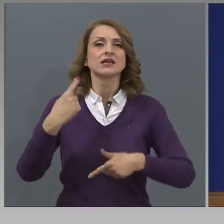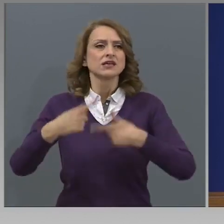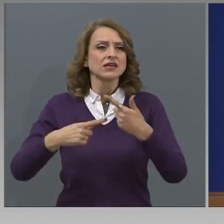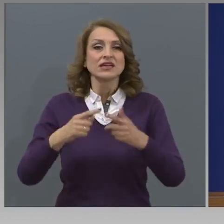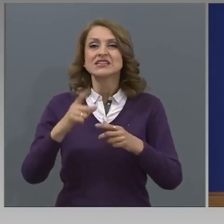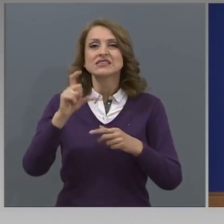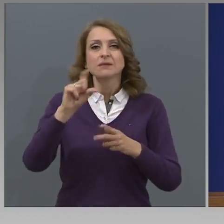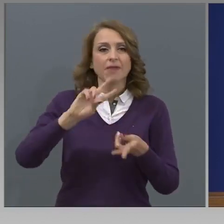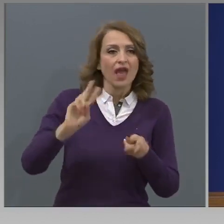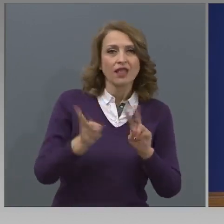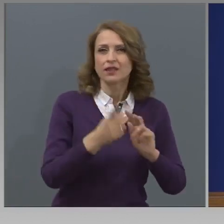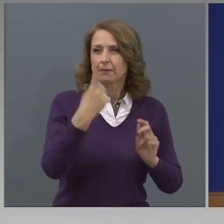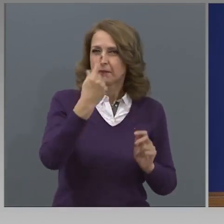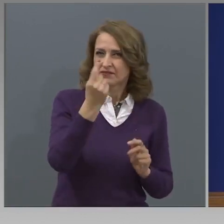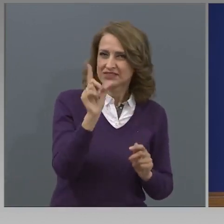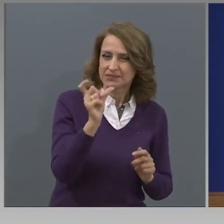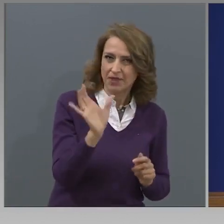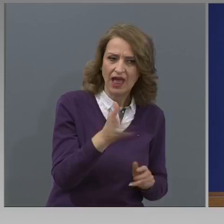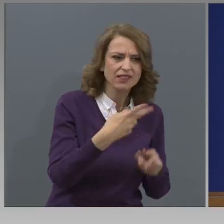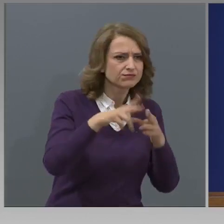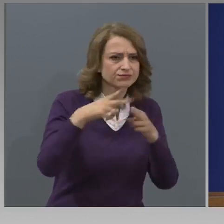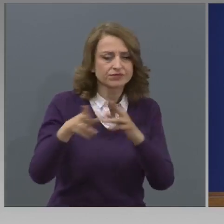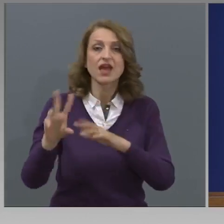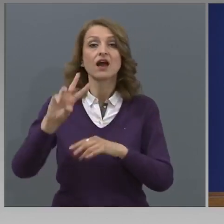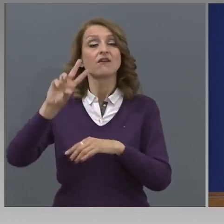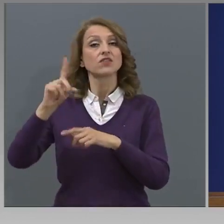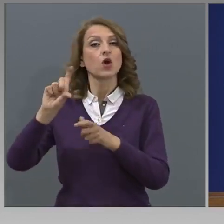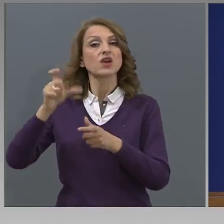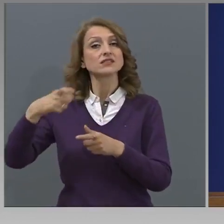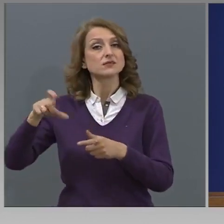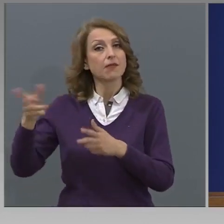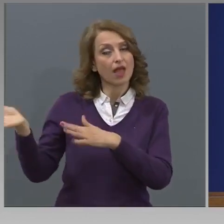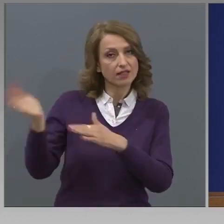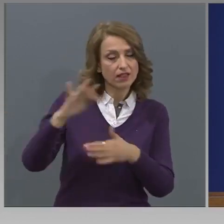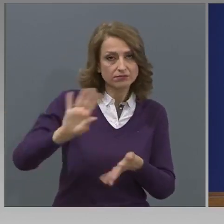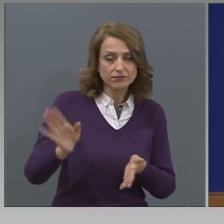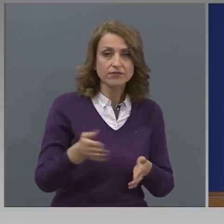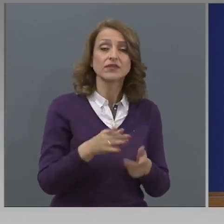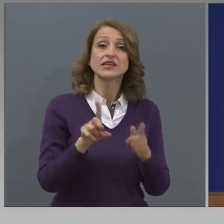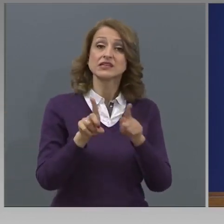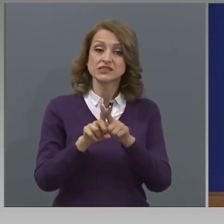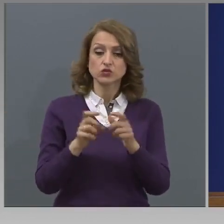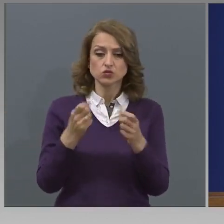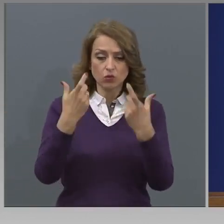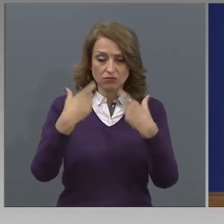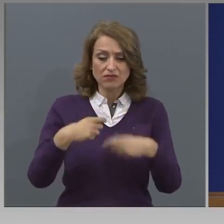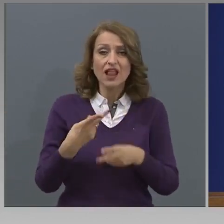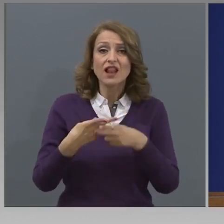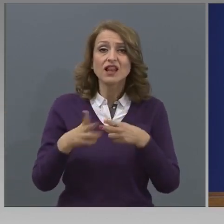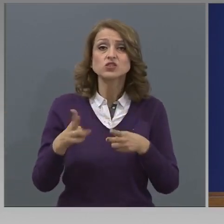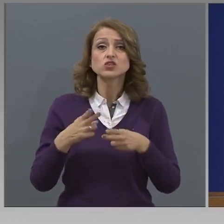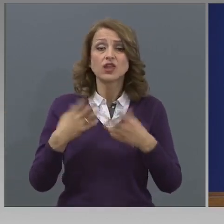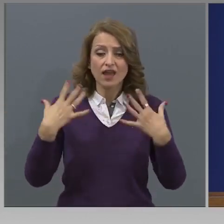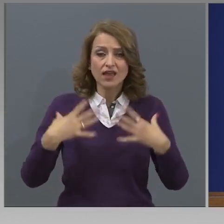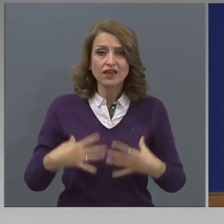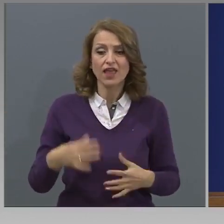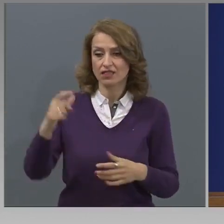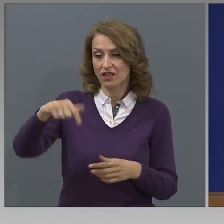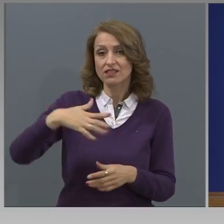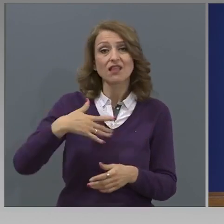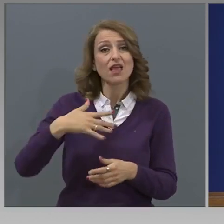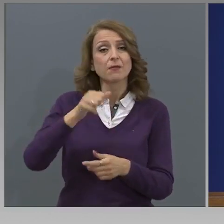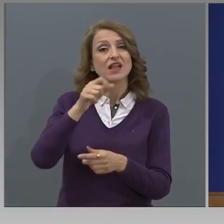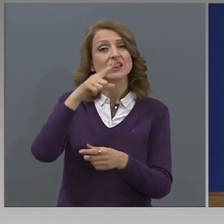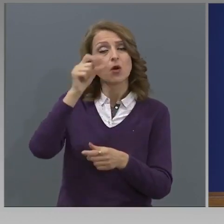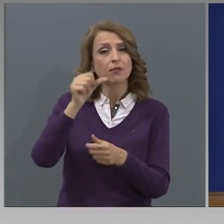всяка смяна. Осигуряване на необходимите условия за спазване на лична хигиена на работниците и служителите, като течаща топла вода,